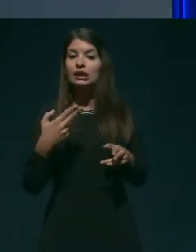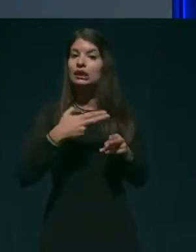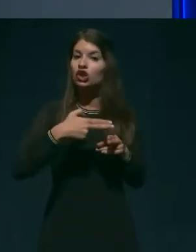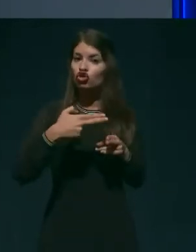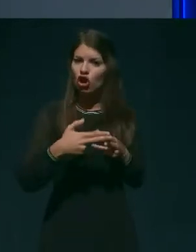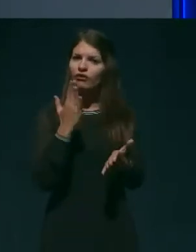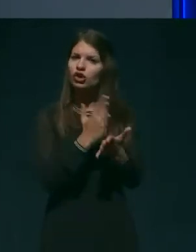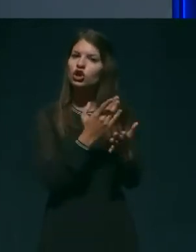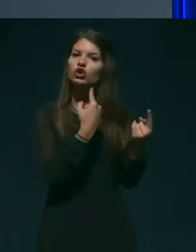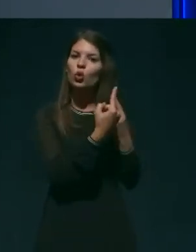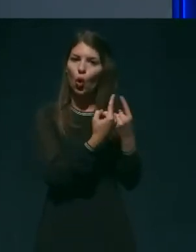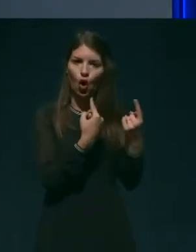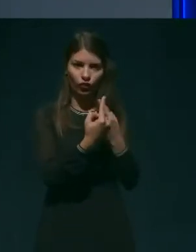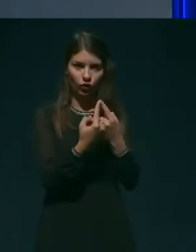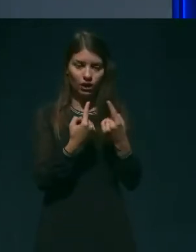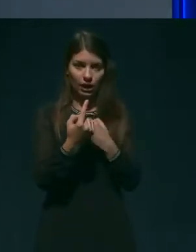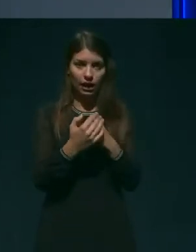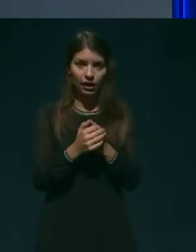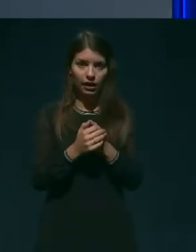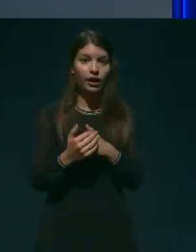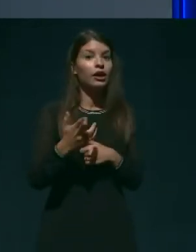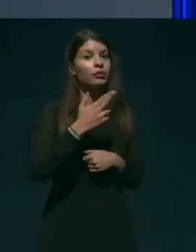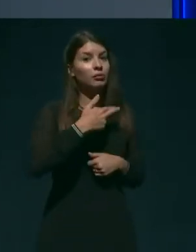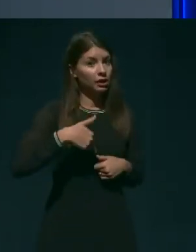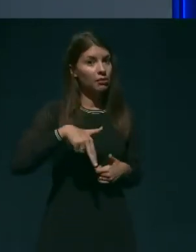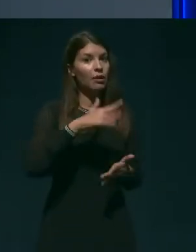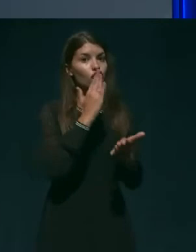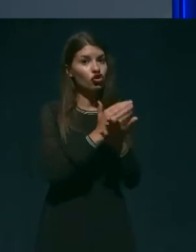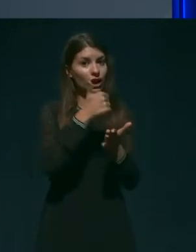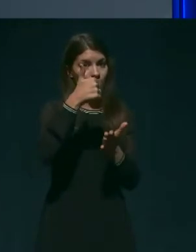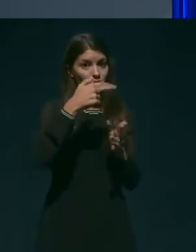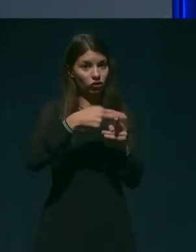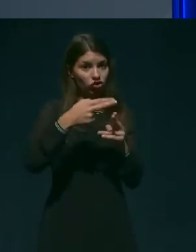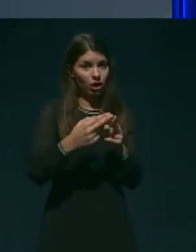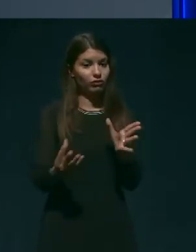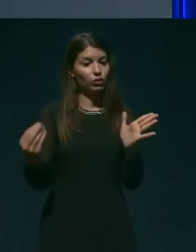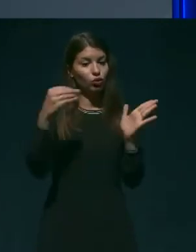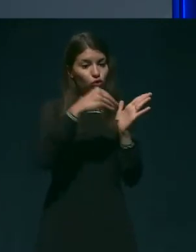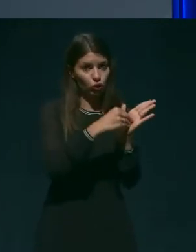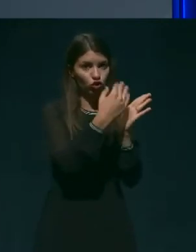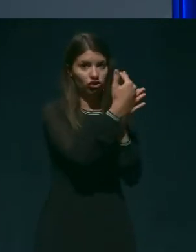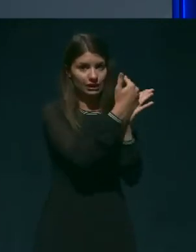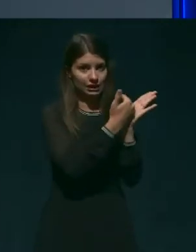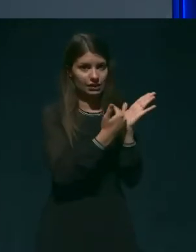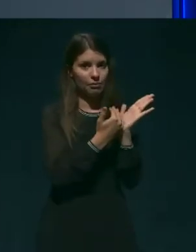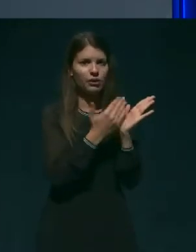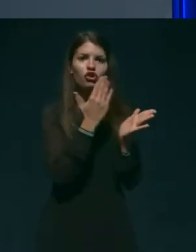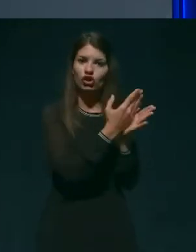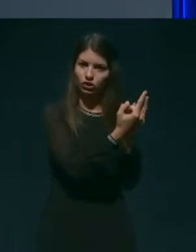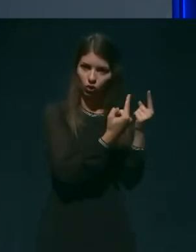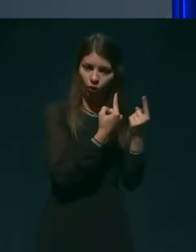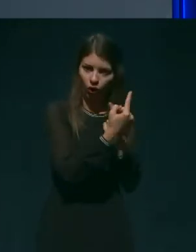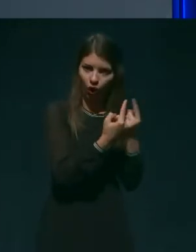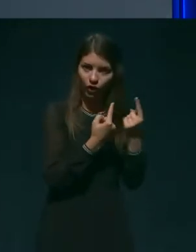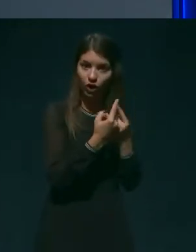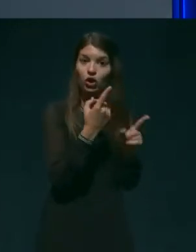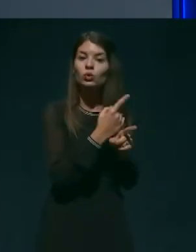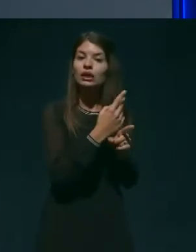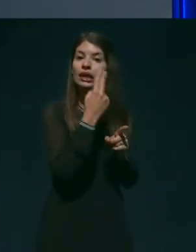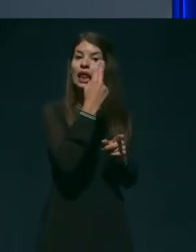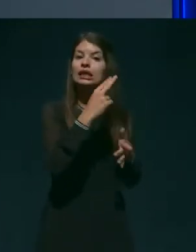dogovorile in imamo eno državo na tem seznamu, s katero že imamo. Tak dogovor tudi o tehničnem